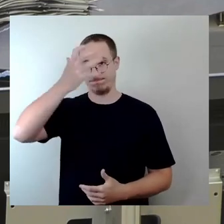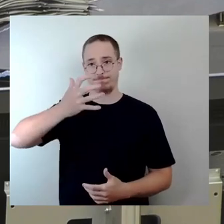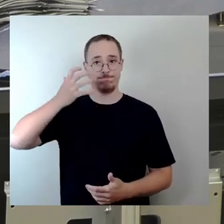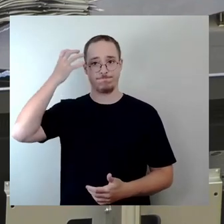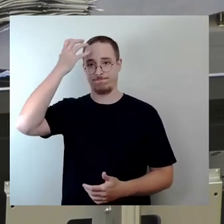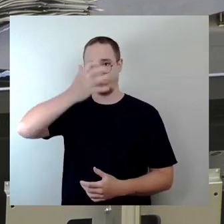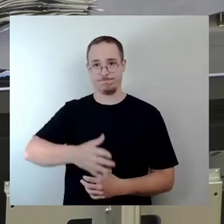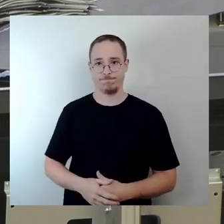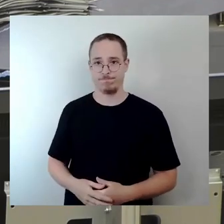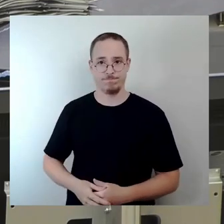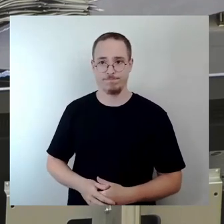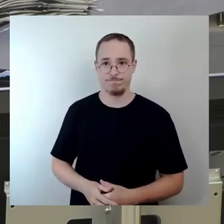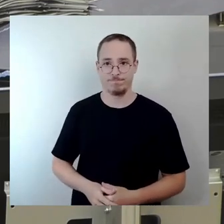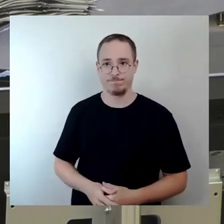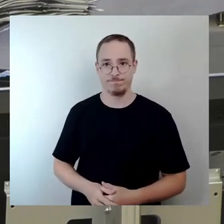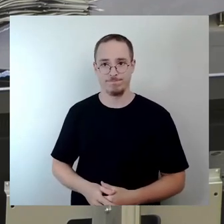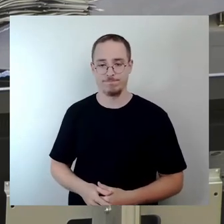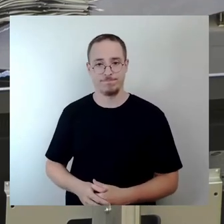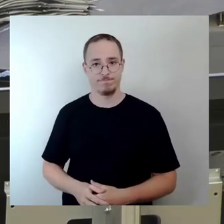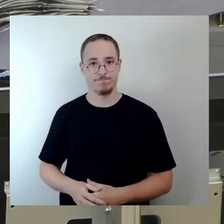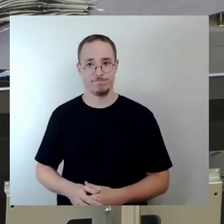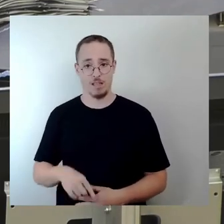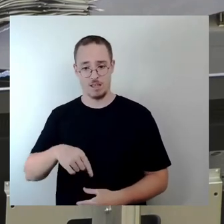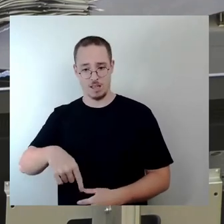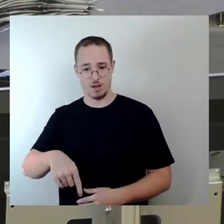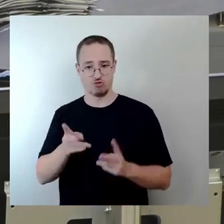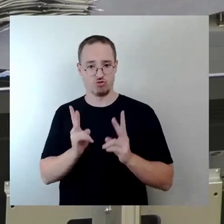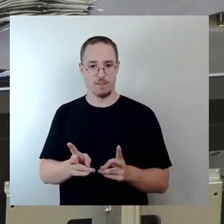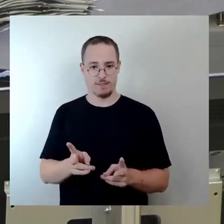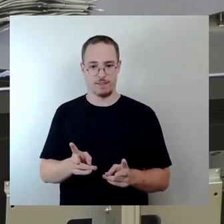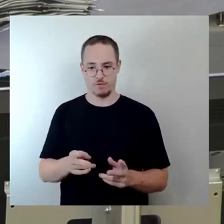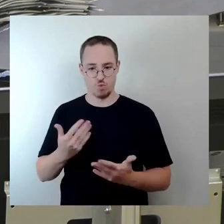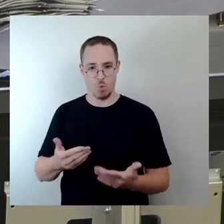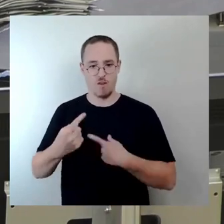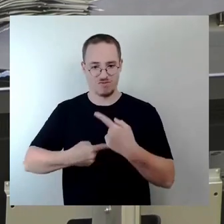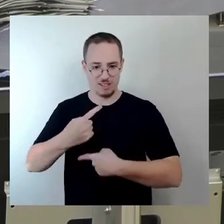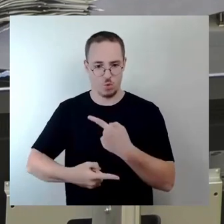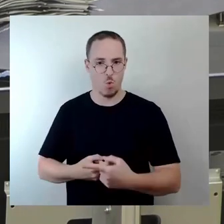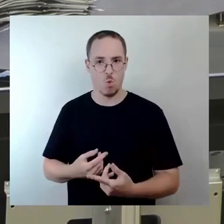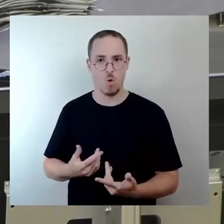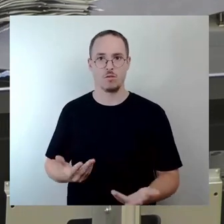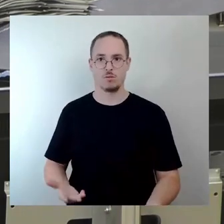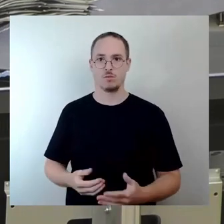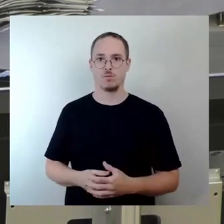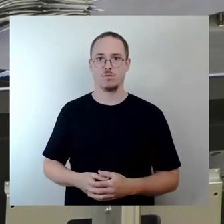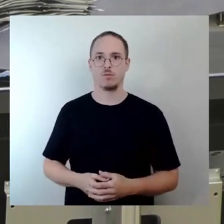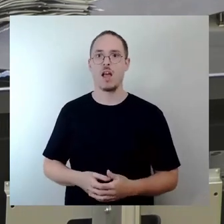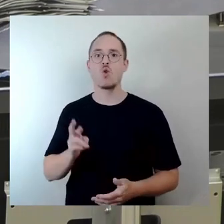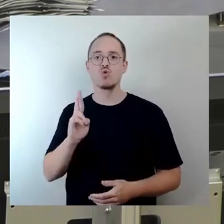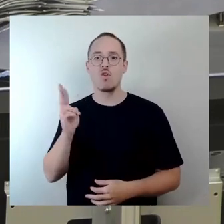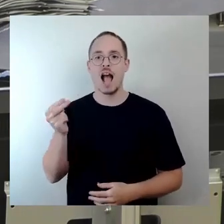in unserer Stadt diese Entwicklung in den letzten 100 Jahren gehabt hätten, dann hätten wir kein Rudolf-Habe-Stadion, weil der